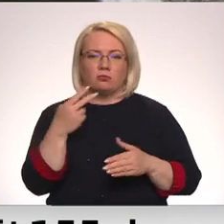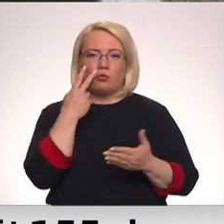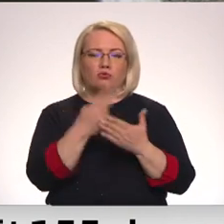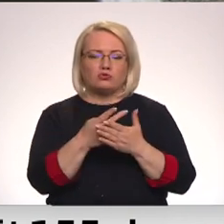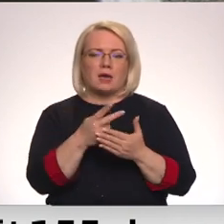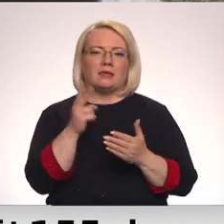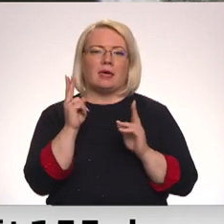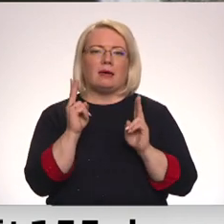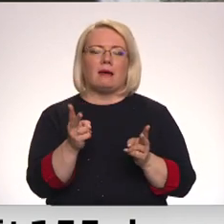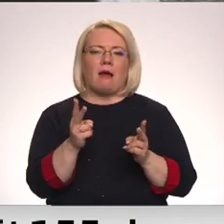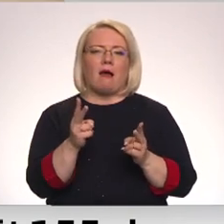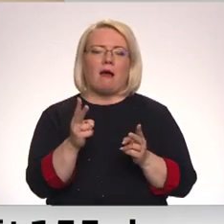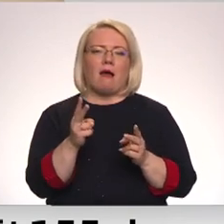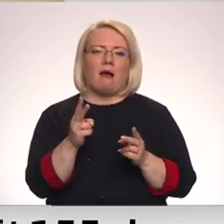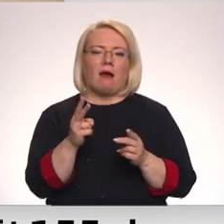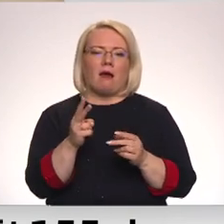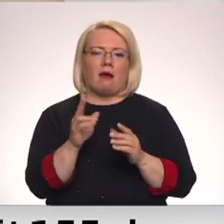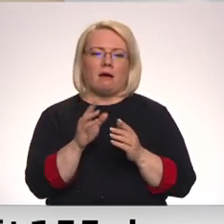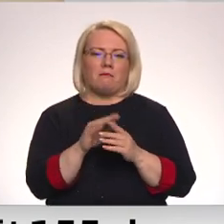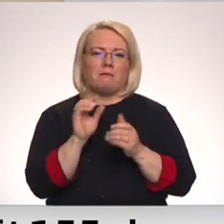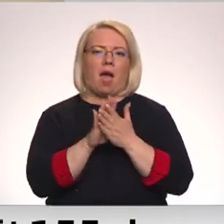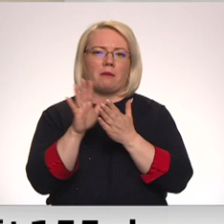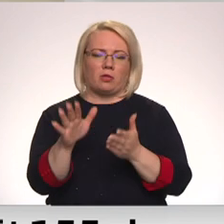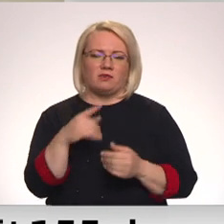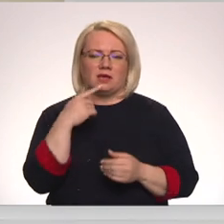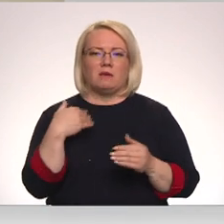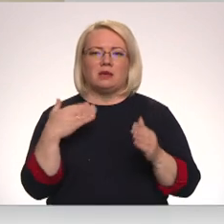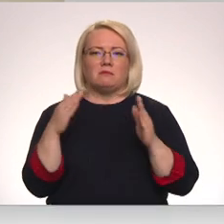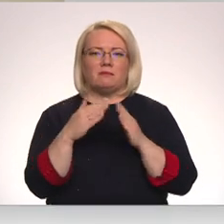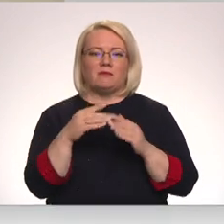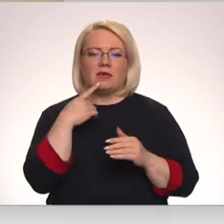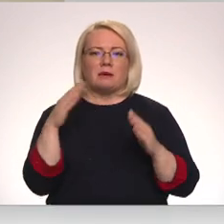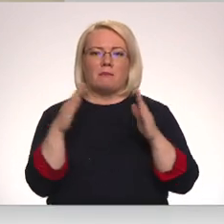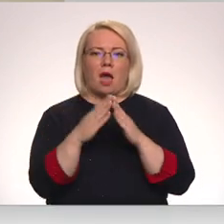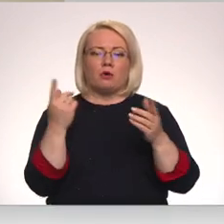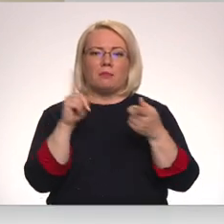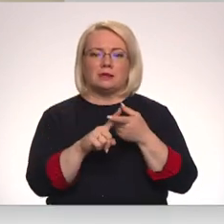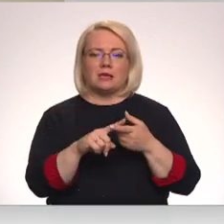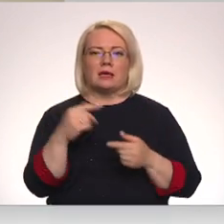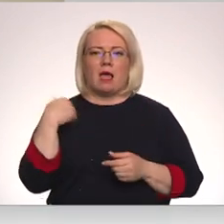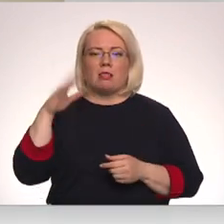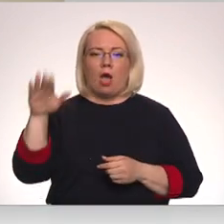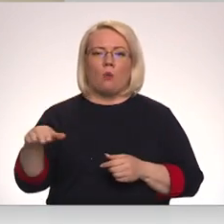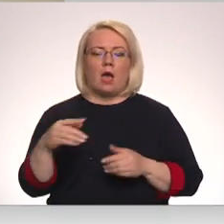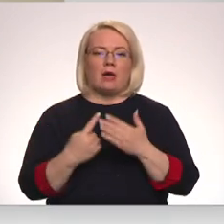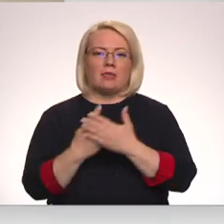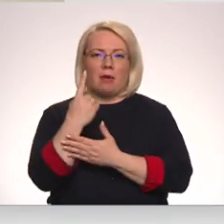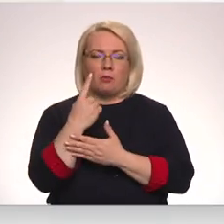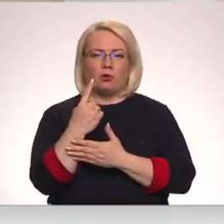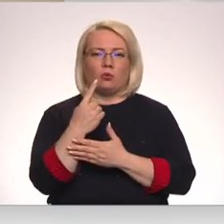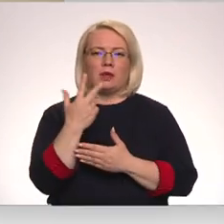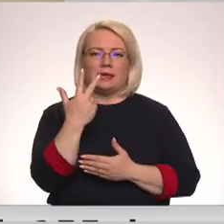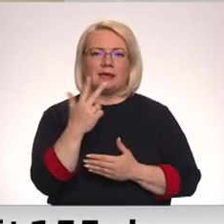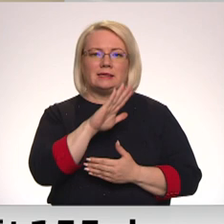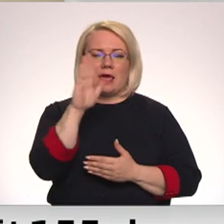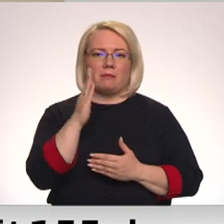apkuri netiekot atslēgta. Mēs māju pieslēdzam, ja ārgais temperatūra trīs dienas pēc kārtas ir plus 8 grādi.